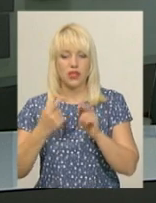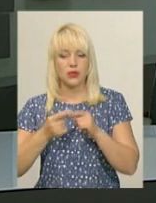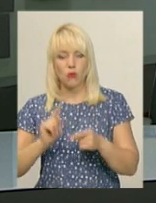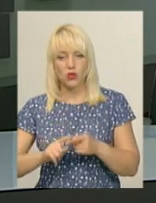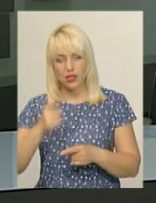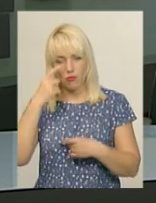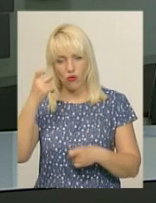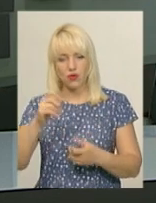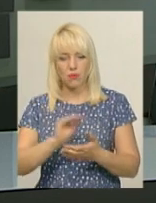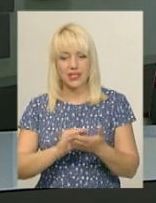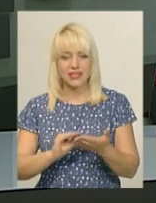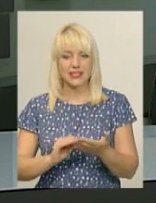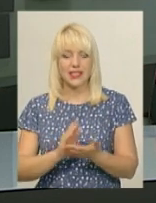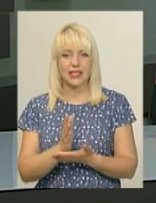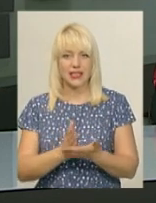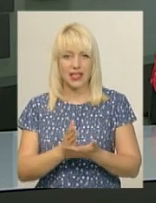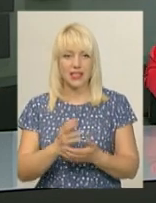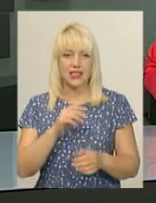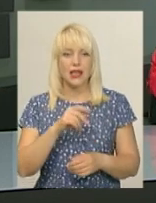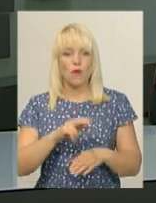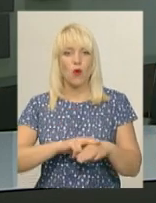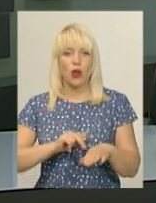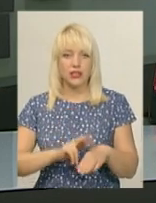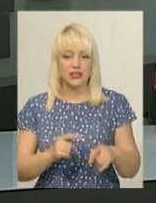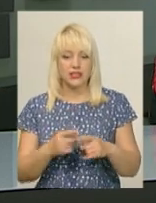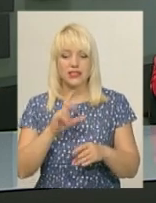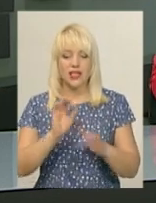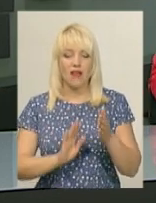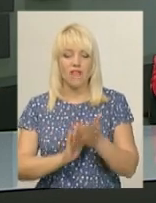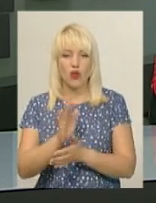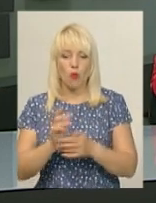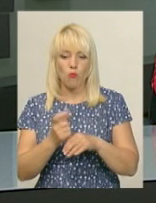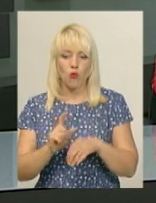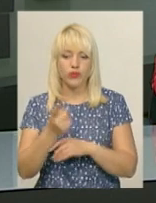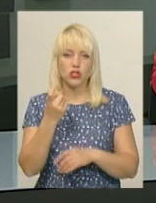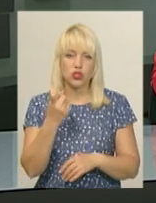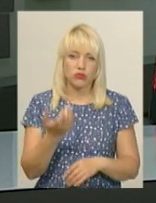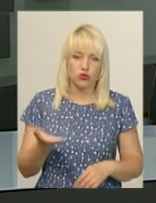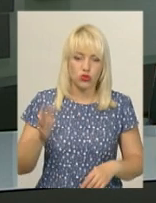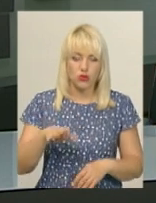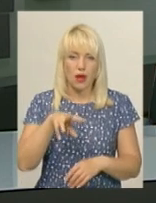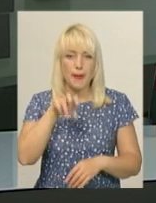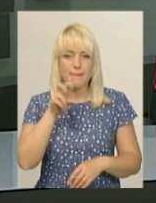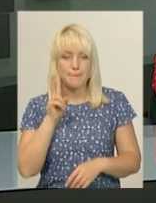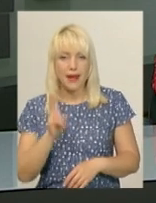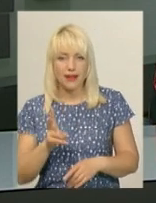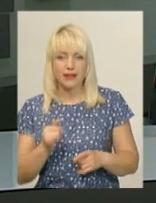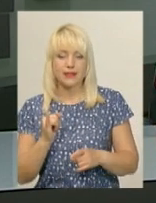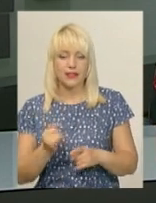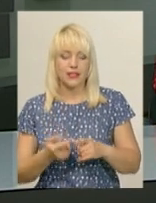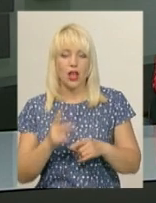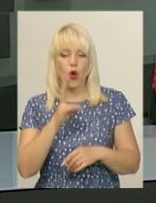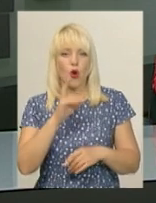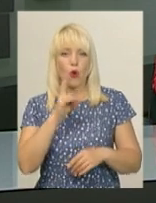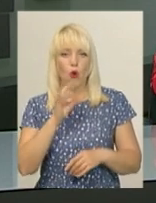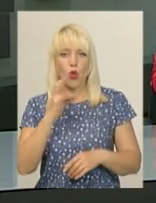Хмельницького відділу поліції Світлана Свідерська. За вирощування понад 100 рослин маку та 10 куштів конопель жителів області